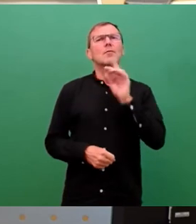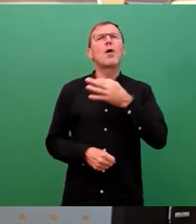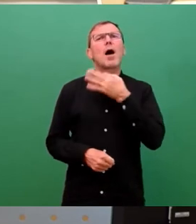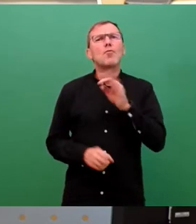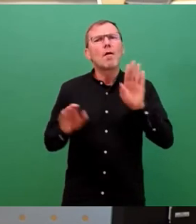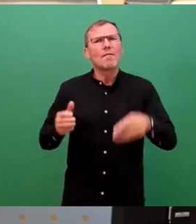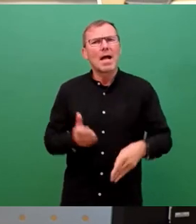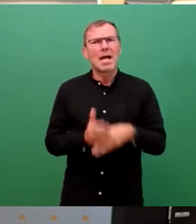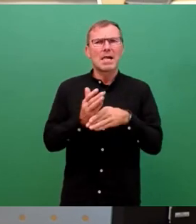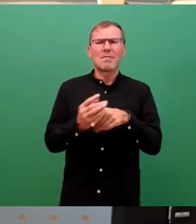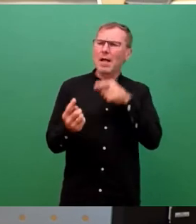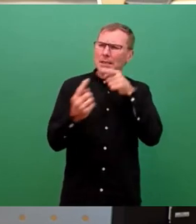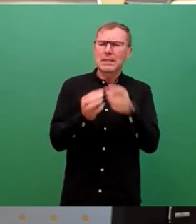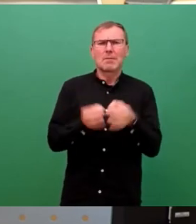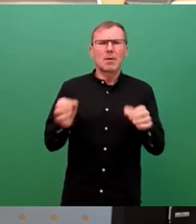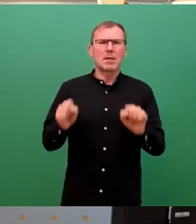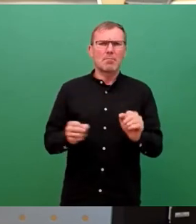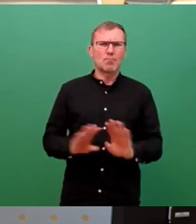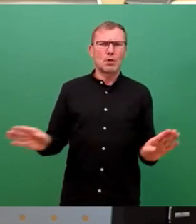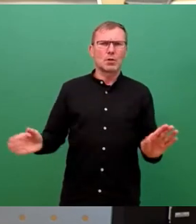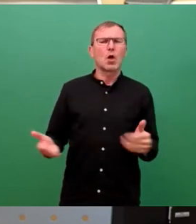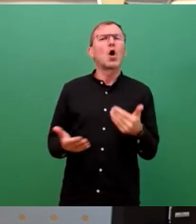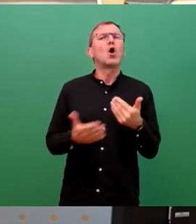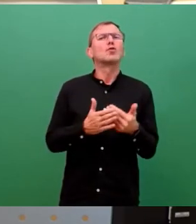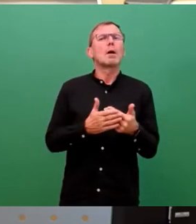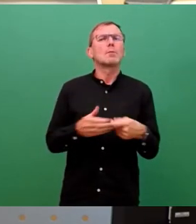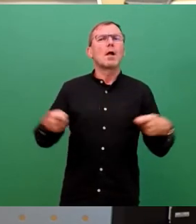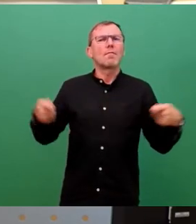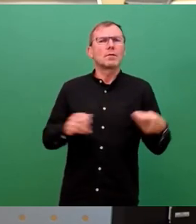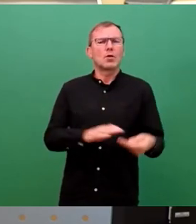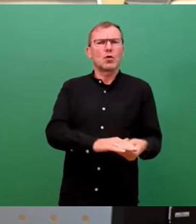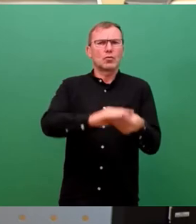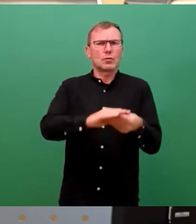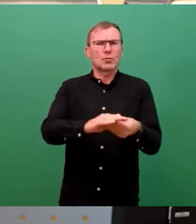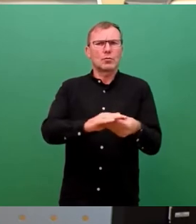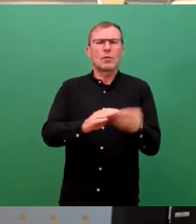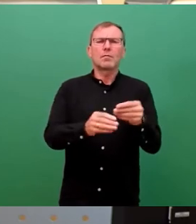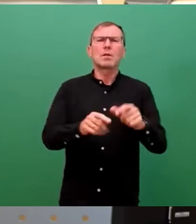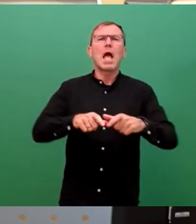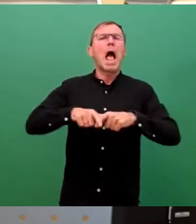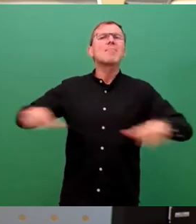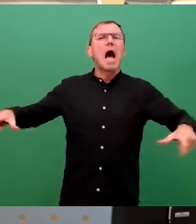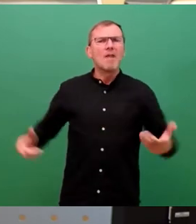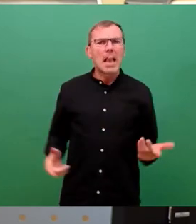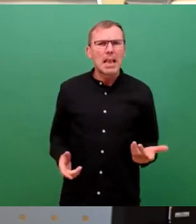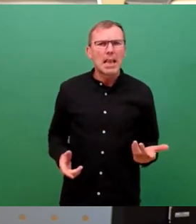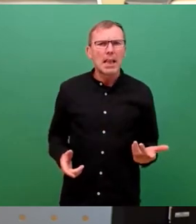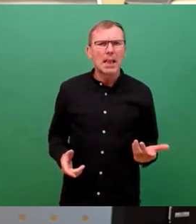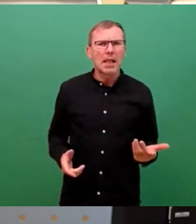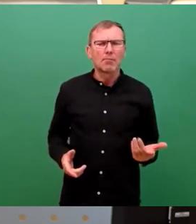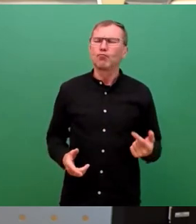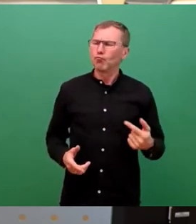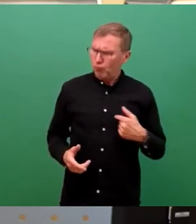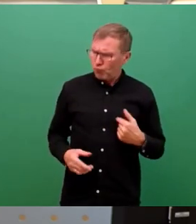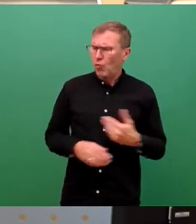gezielte Maßnahmen möglich, wie zum Beispiel eine finanzielle Unterstützung für die Tafen. Solchen Hilfen stehen wir als Grüne Fraktion